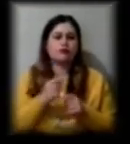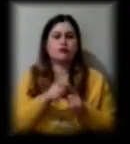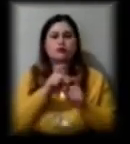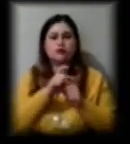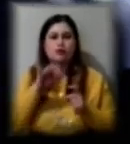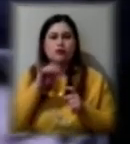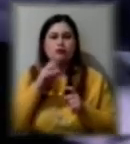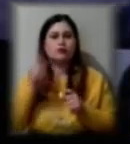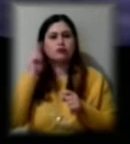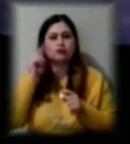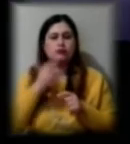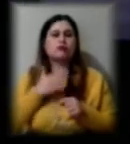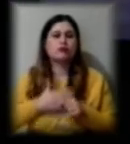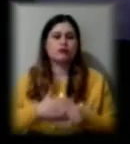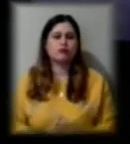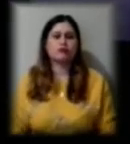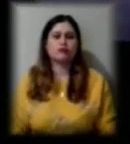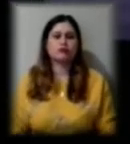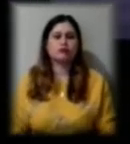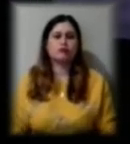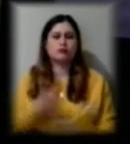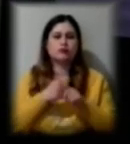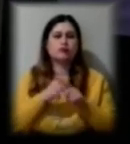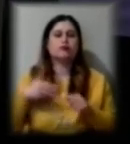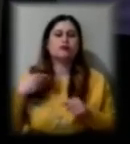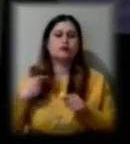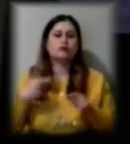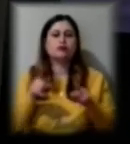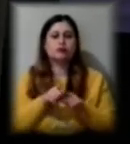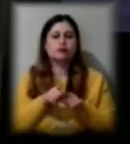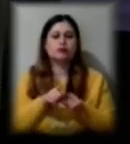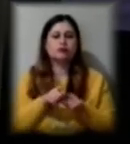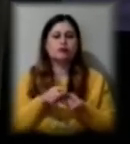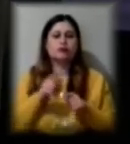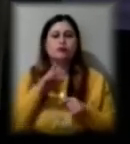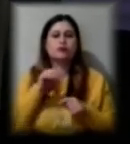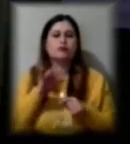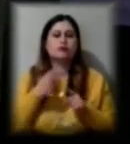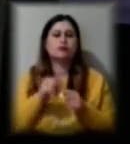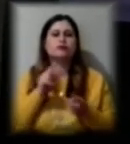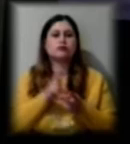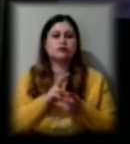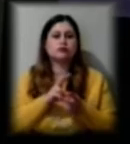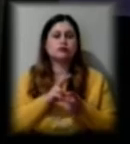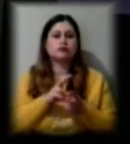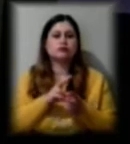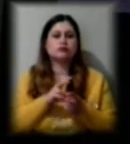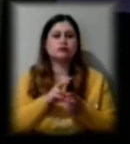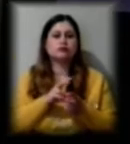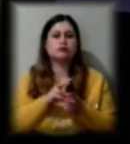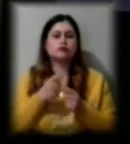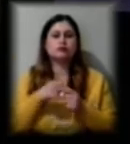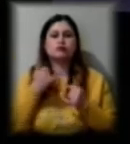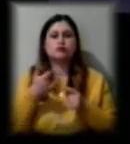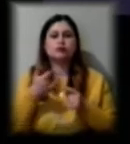задоволені. Дуже корисно такі практики та зустрічі, тому що зараз, коли треба готуватися до